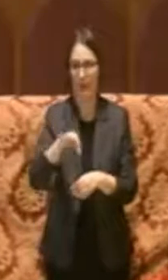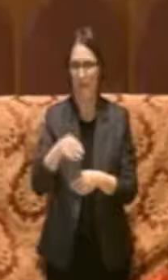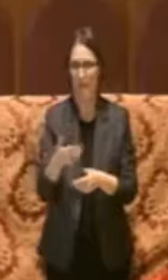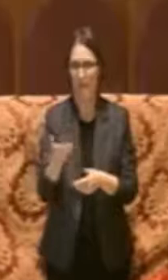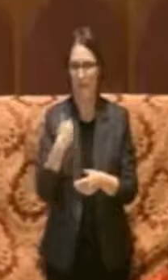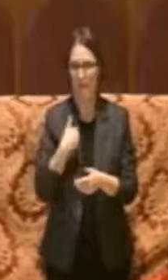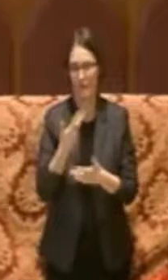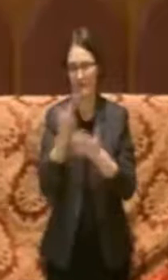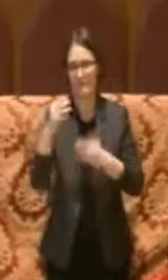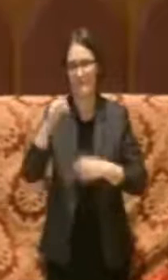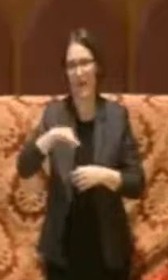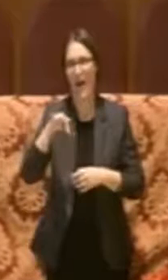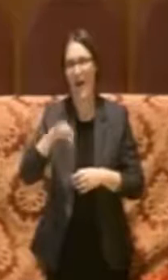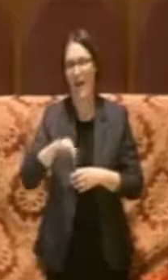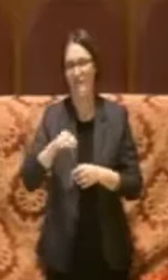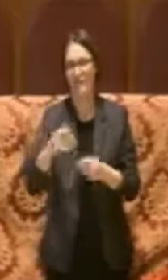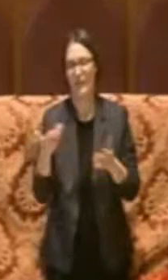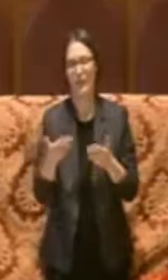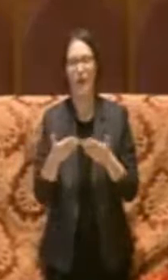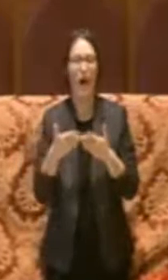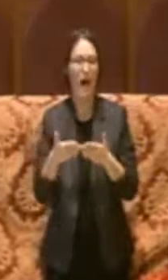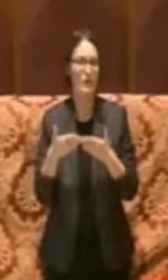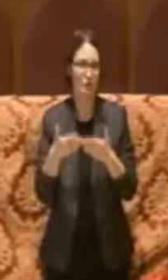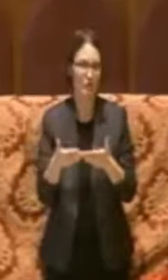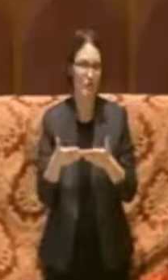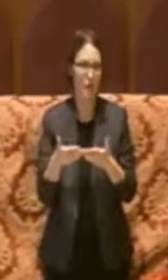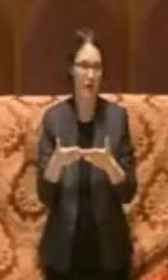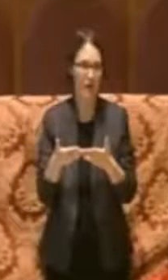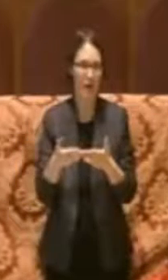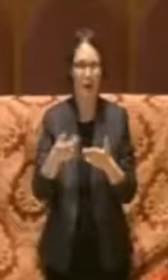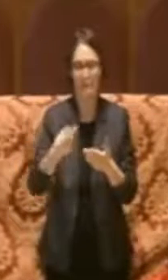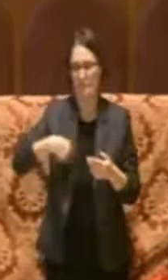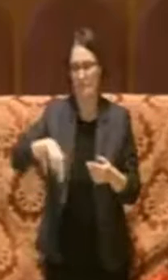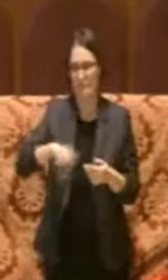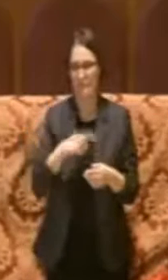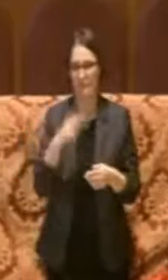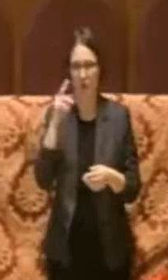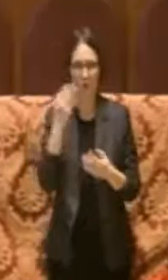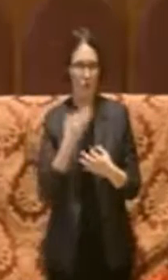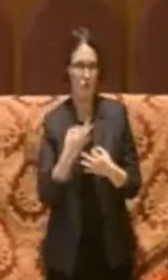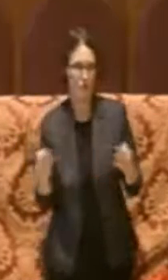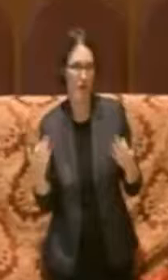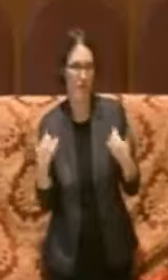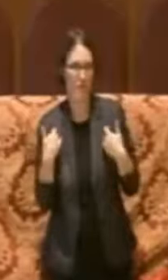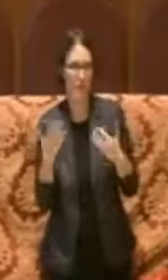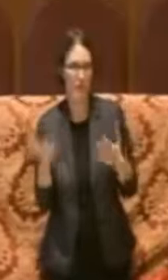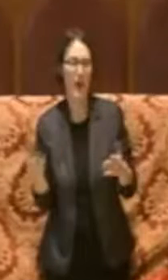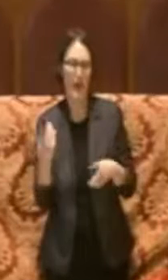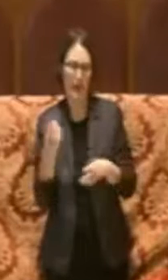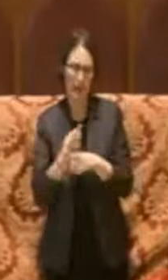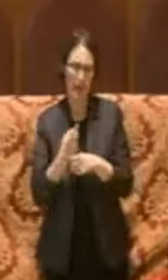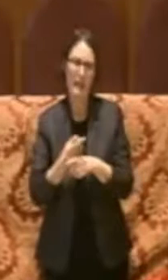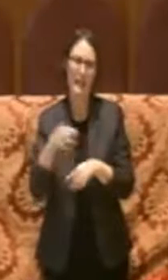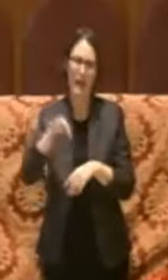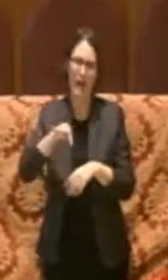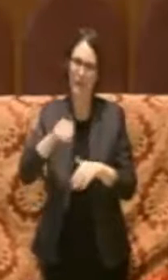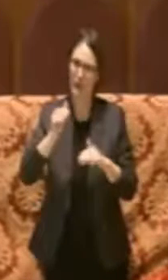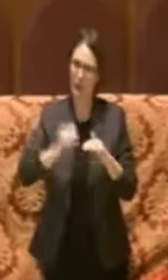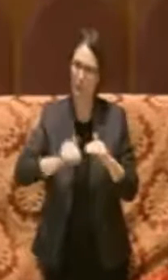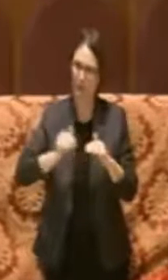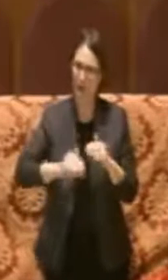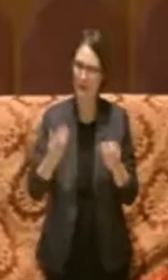agevolati che tutti noi conosciamo bene, che giustamente devono essere bassi perché